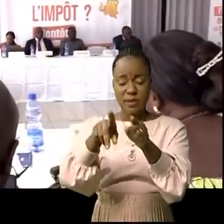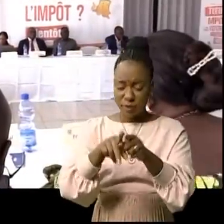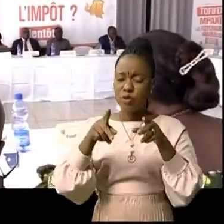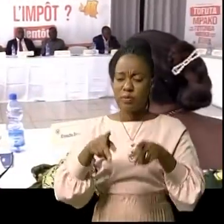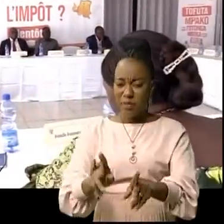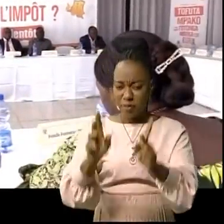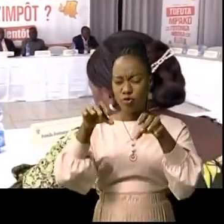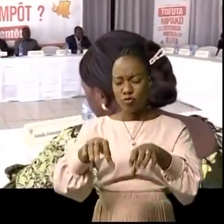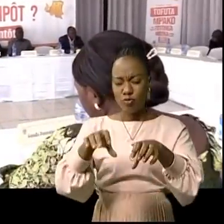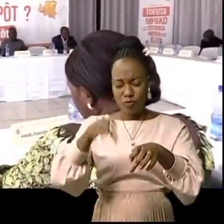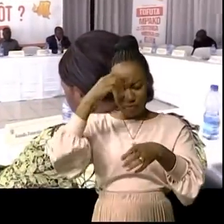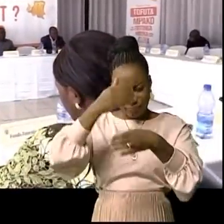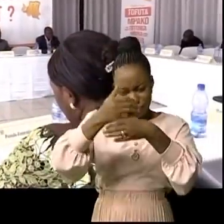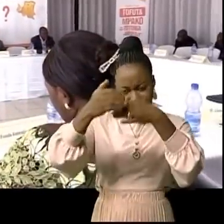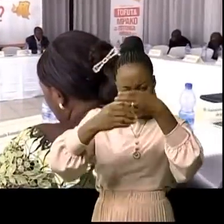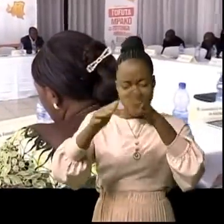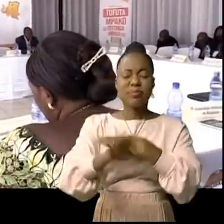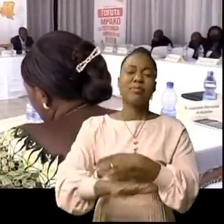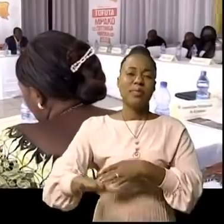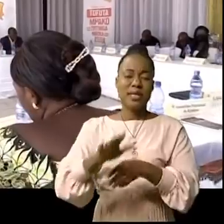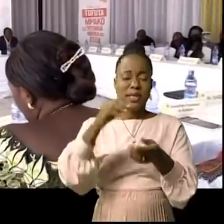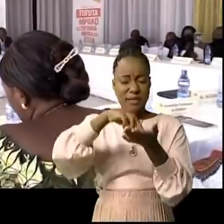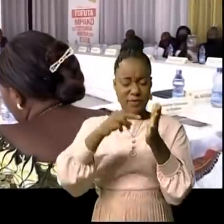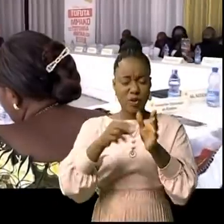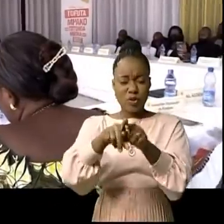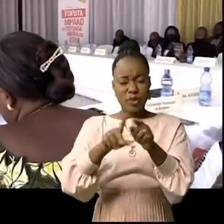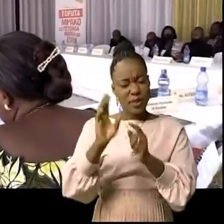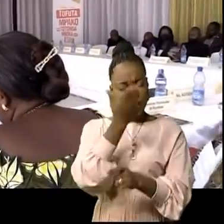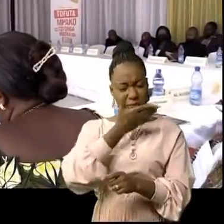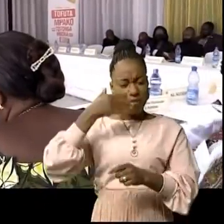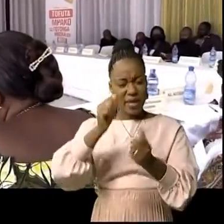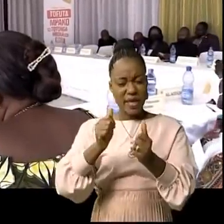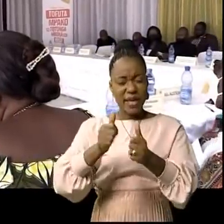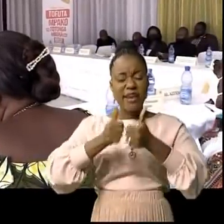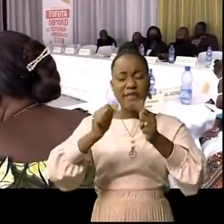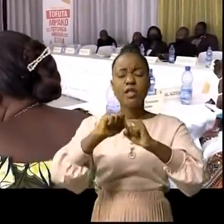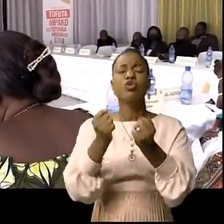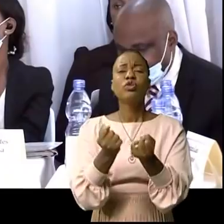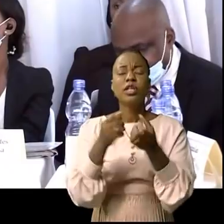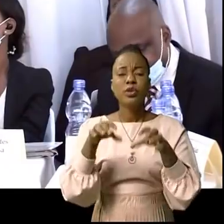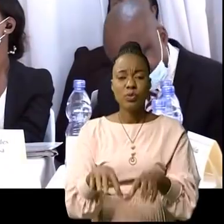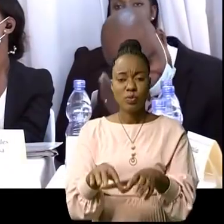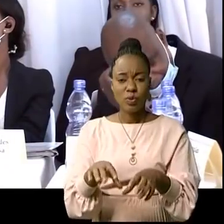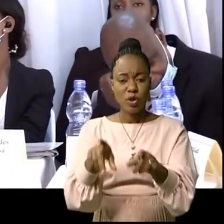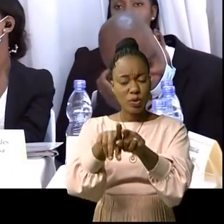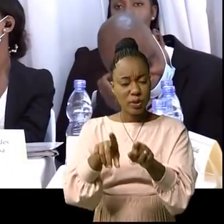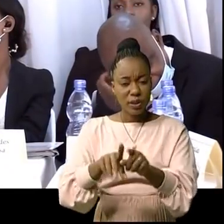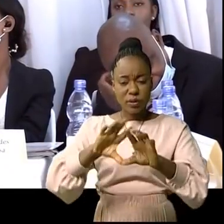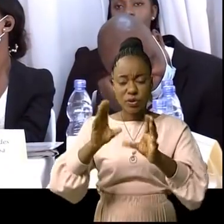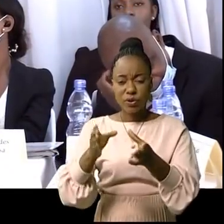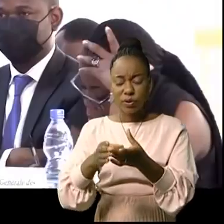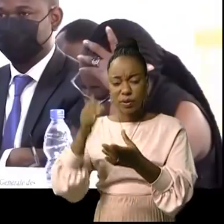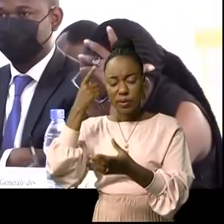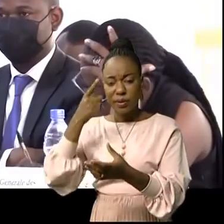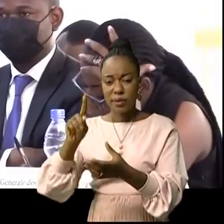infrastructures des bases, et ce, dans les soucis d'améliorer le social des Congolais et de tous ceux qui ont fait de la République démocratique du Congo leur